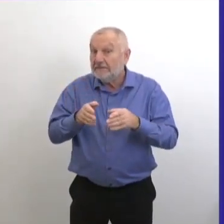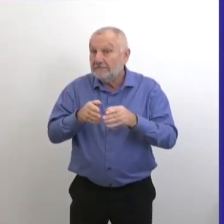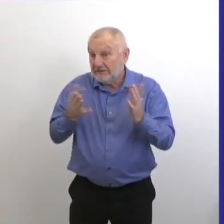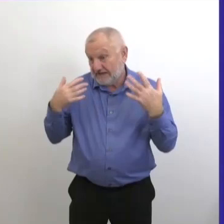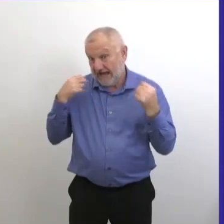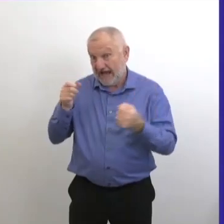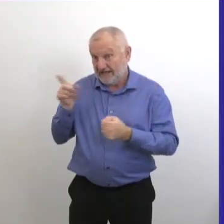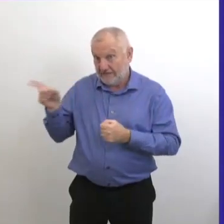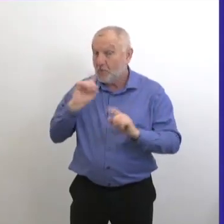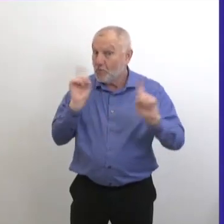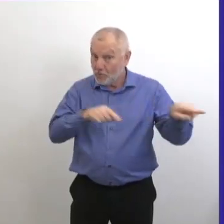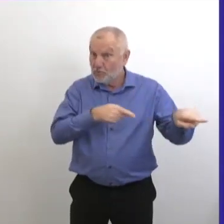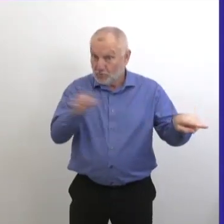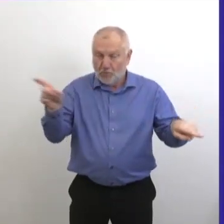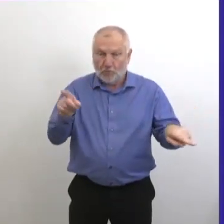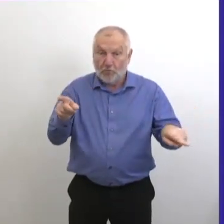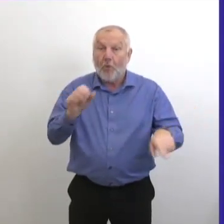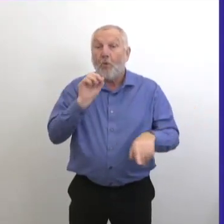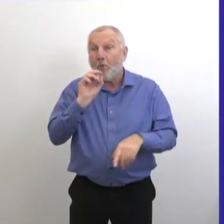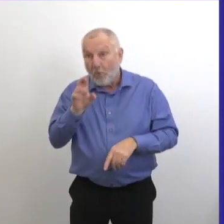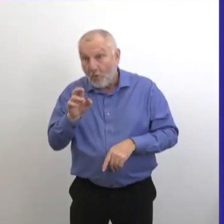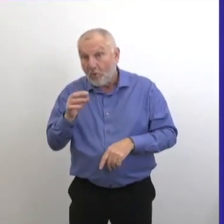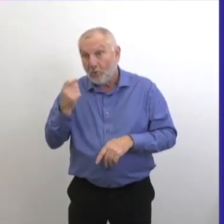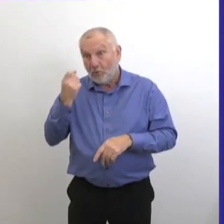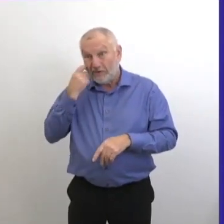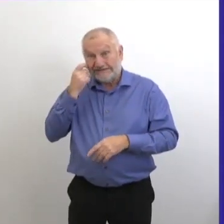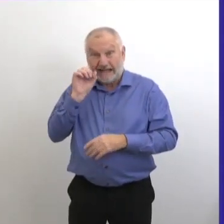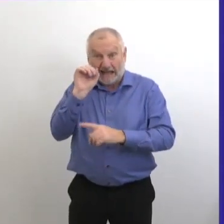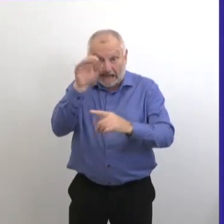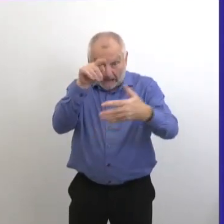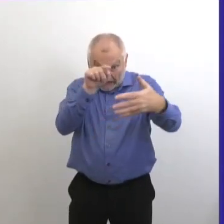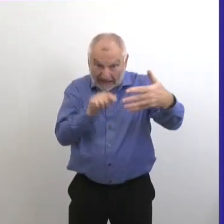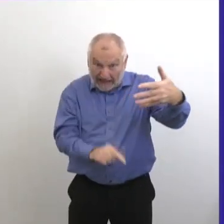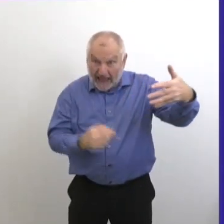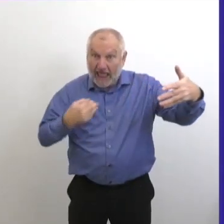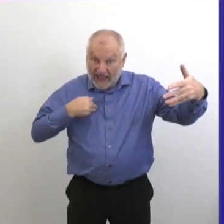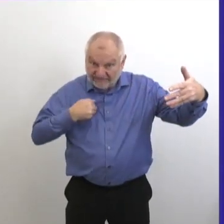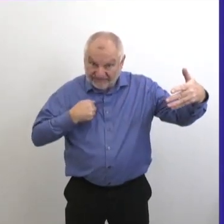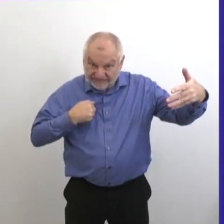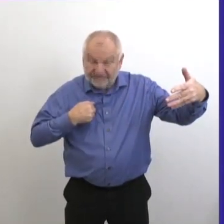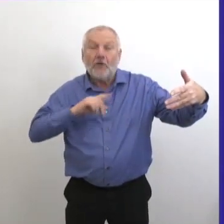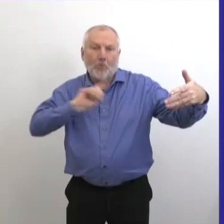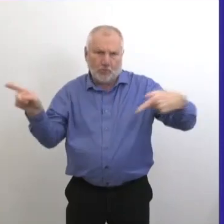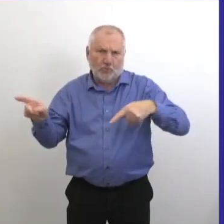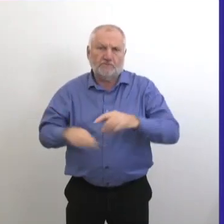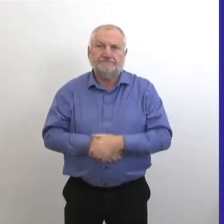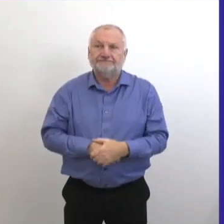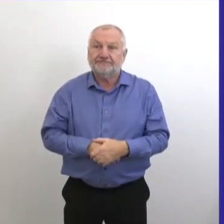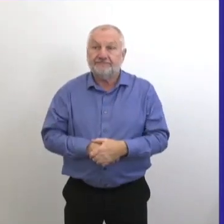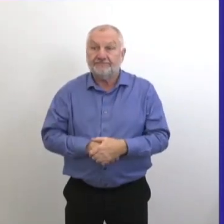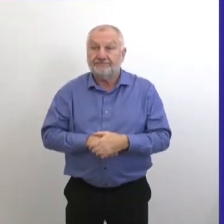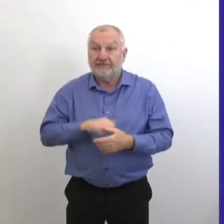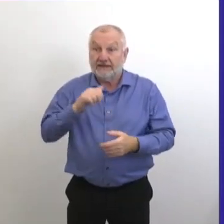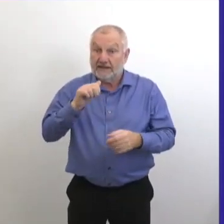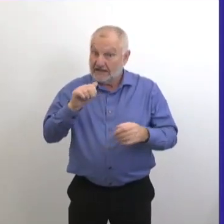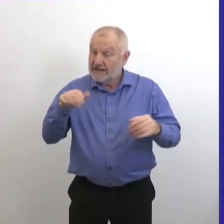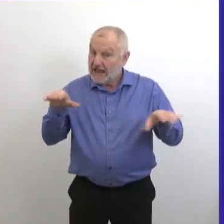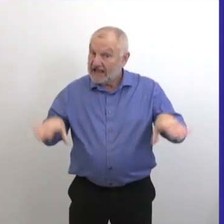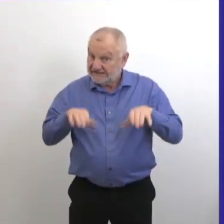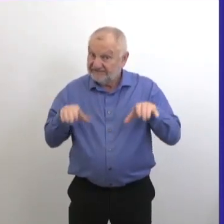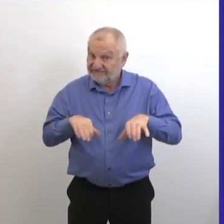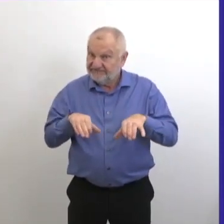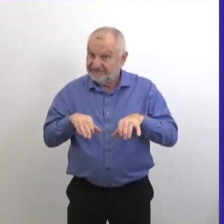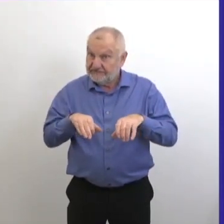vous avez des symptômes. Si un officiel de la santé vous a envoyé là. Vous allez voir que notre nombre de cas a énormément